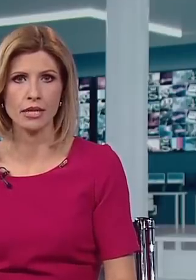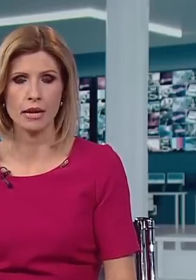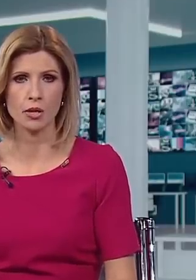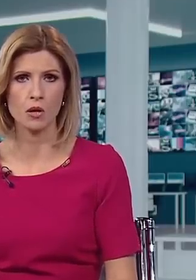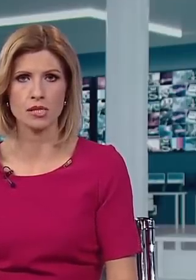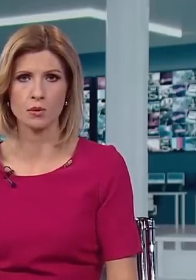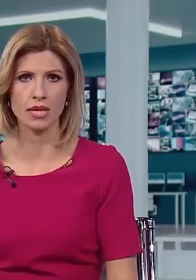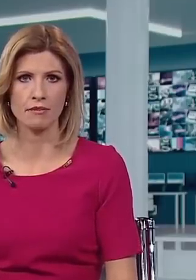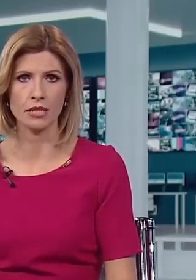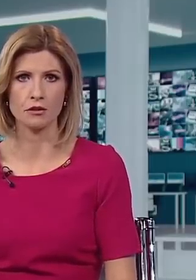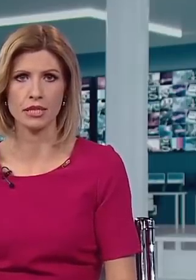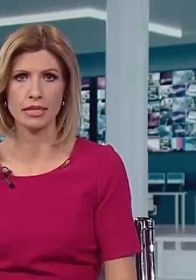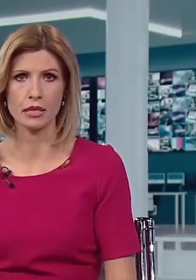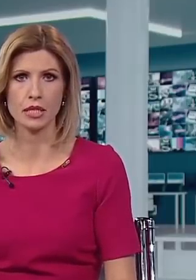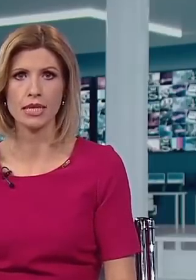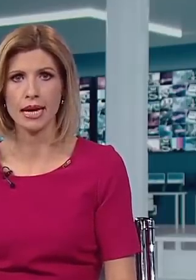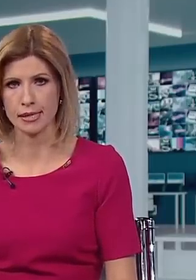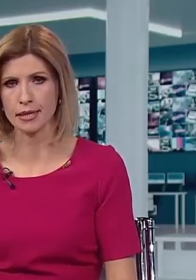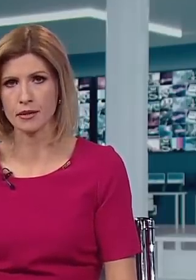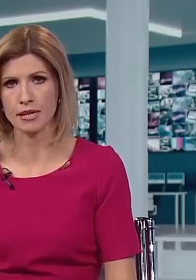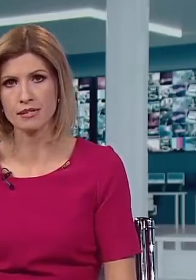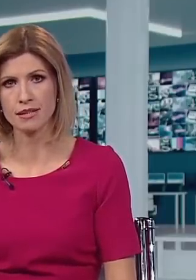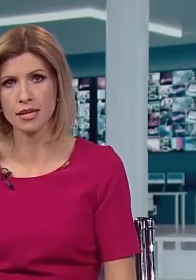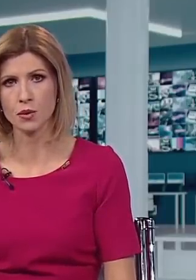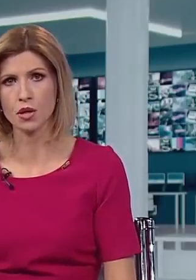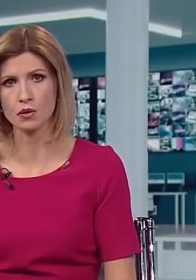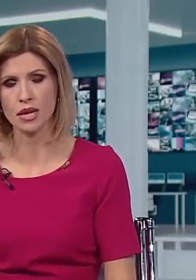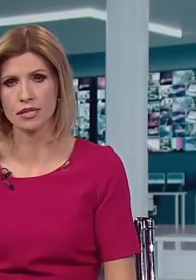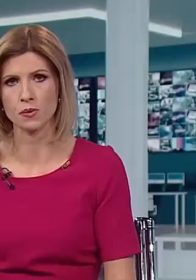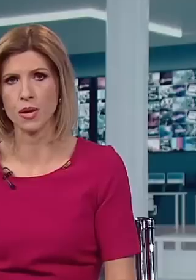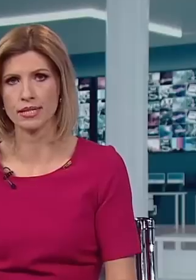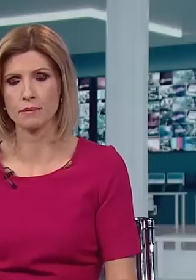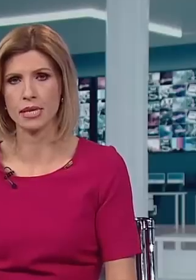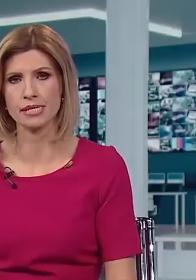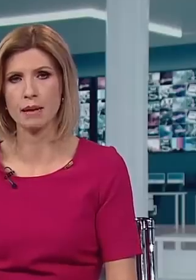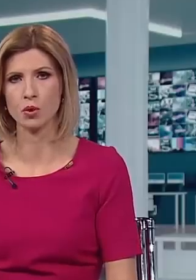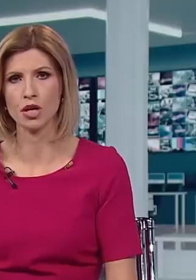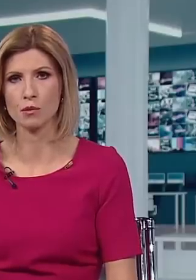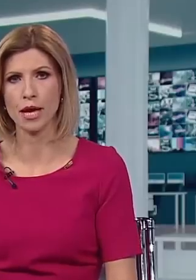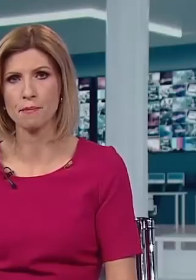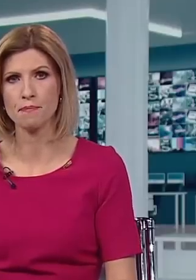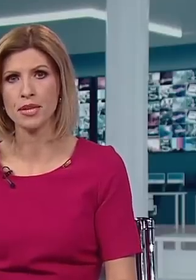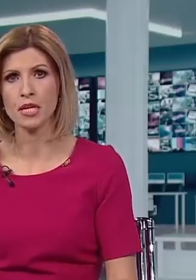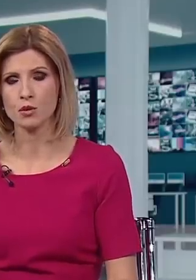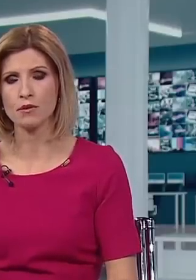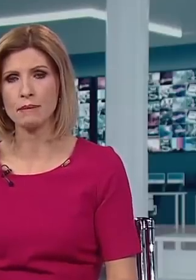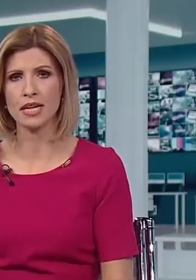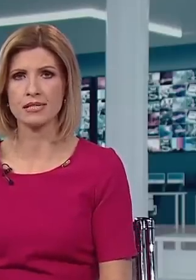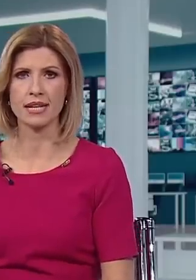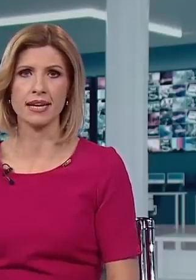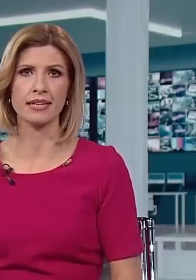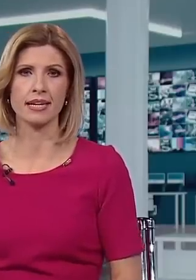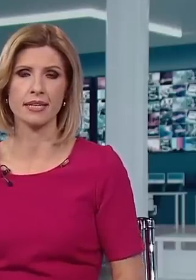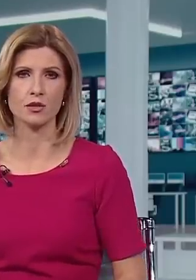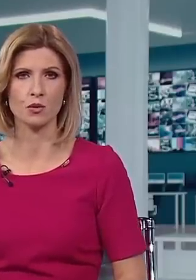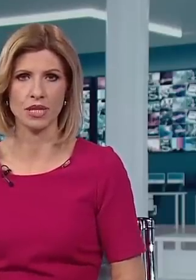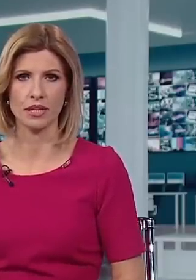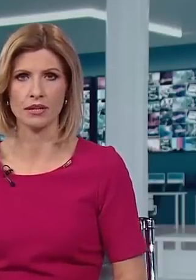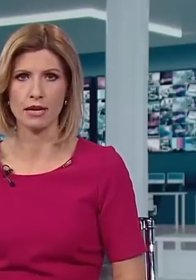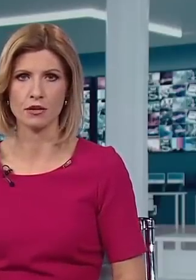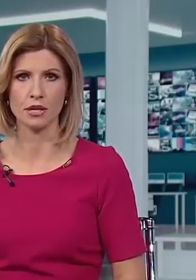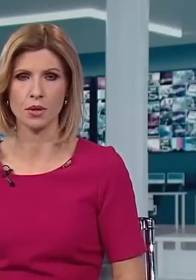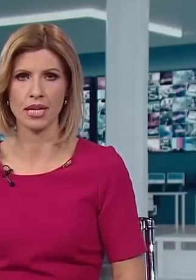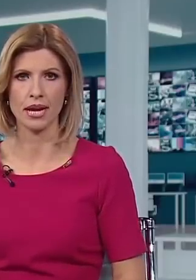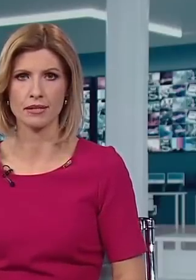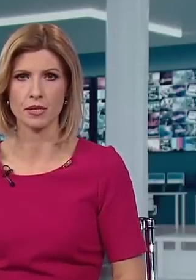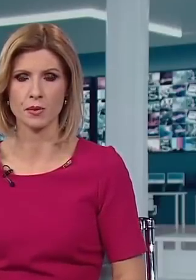munkahelyvédelmi akciótervet is indítanak, ezeknek a részleteiről a következő hetekben számolnak be. További részletekkel későbbi